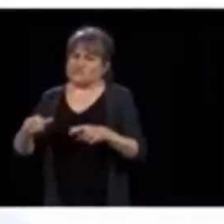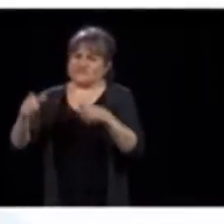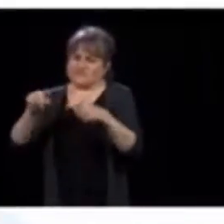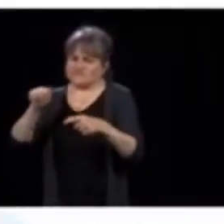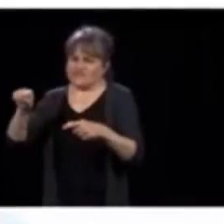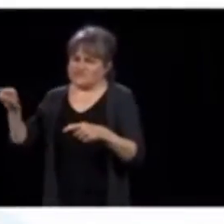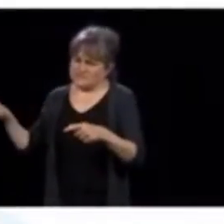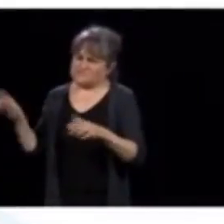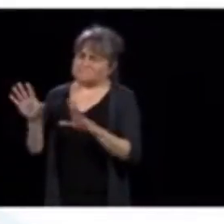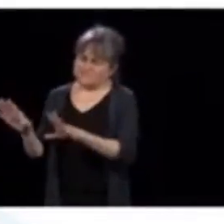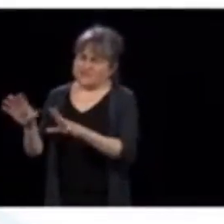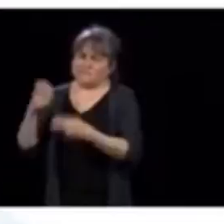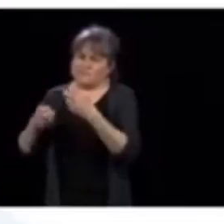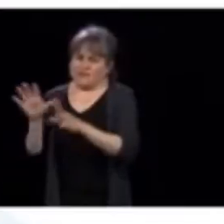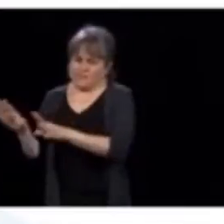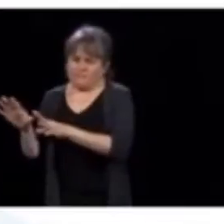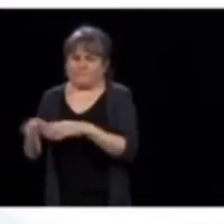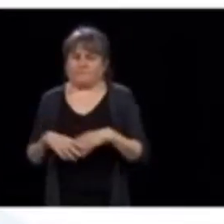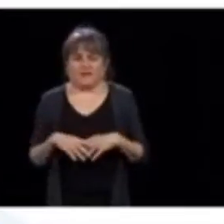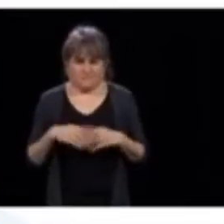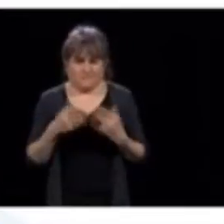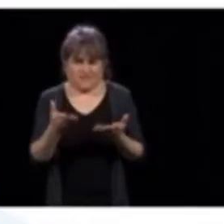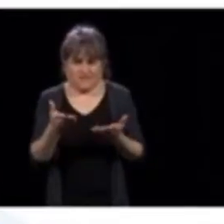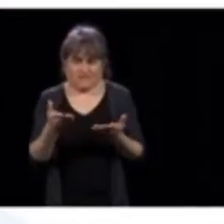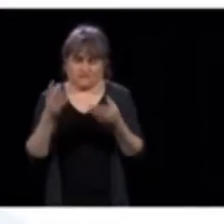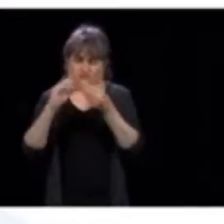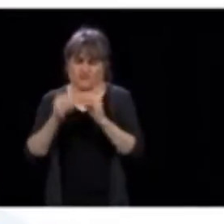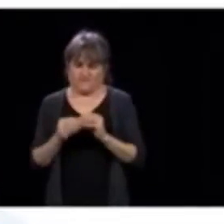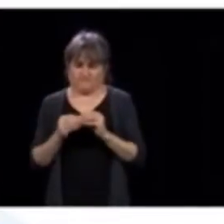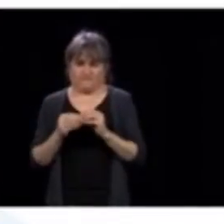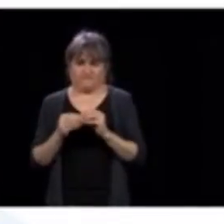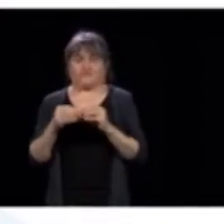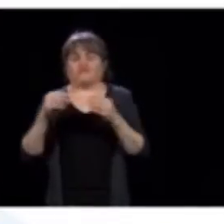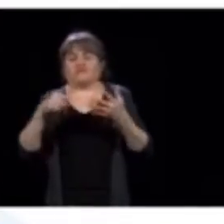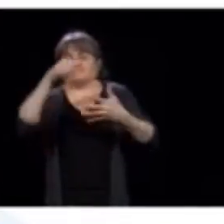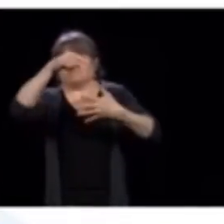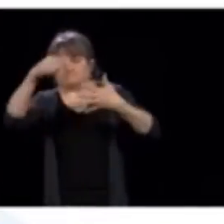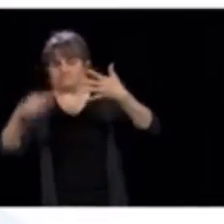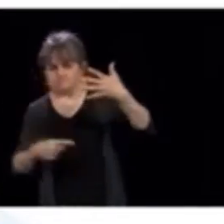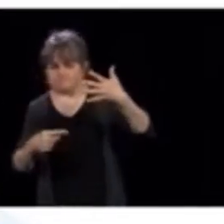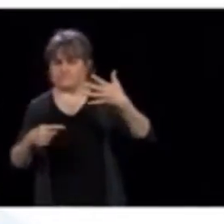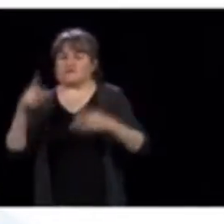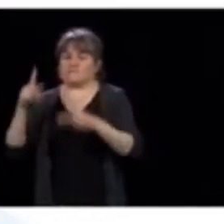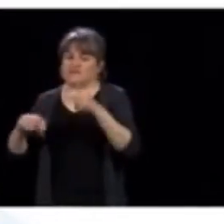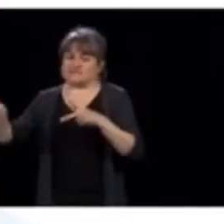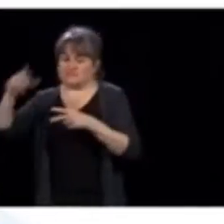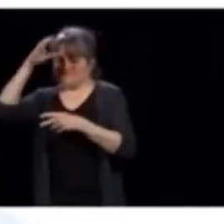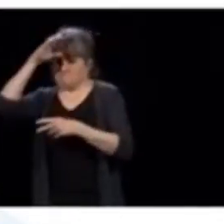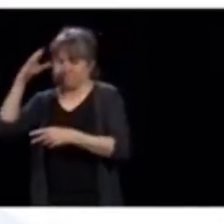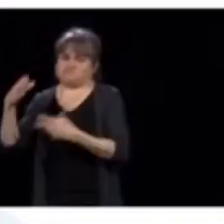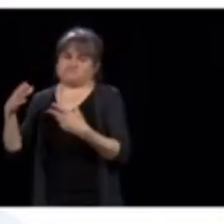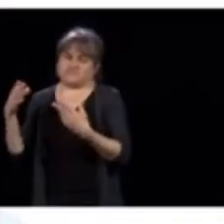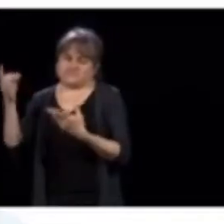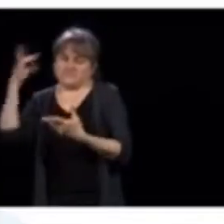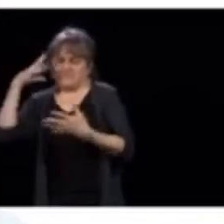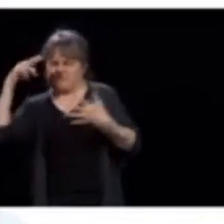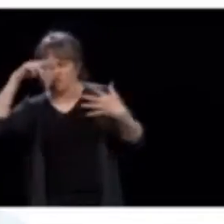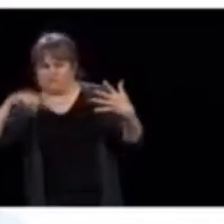examinés par les scientifiques, par les gens de la santé publique. Prochaine question.